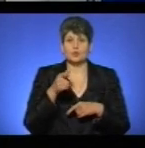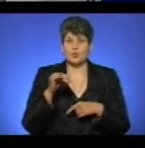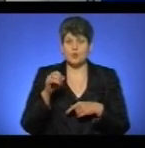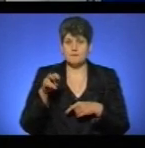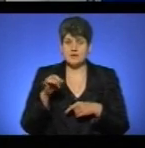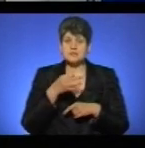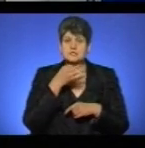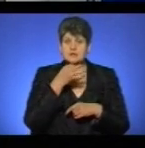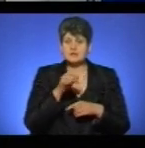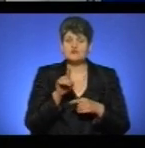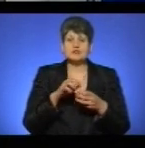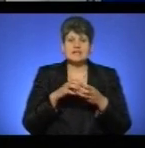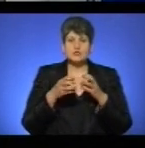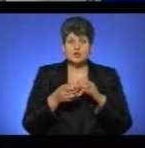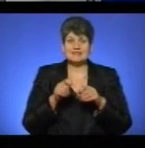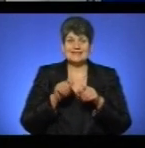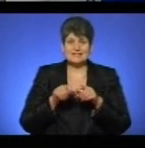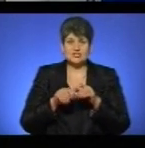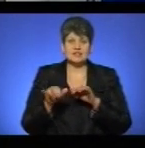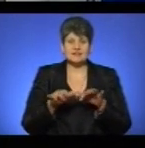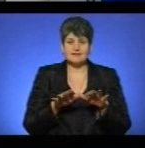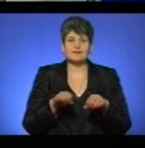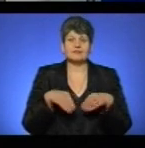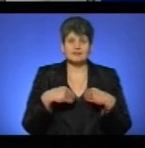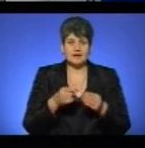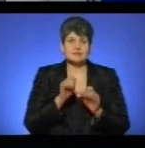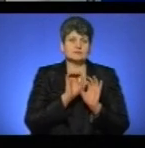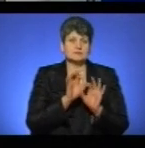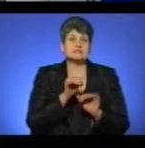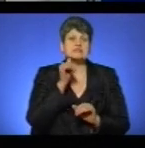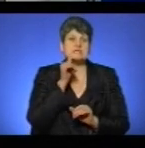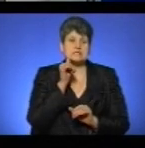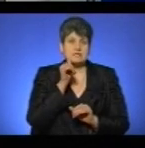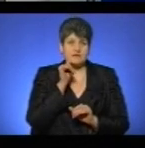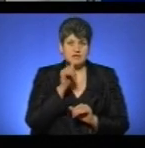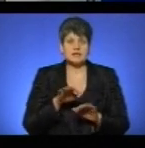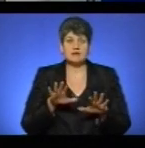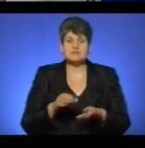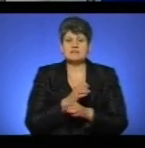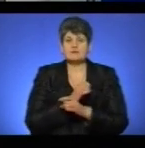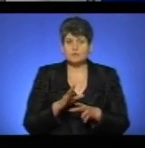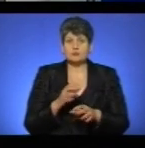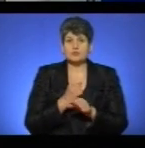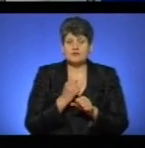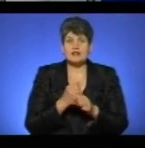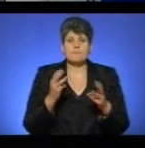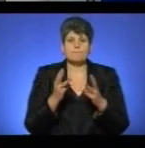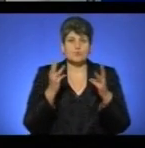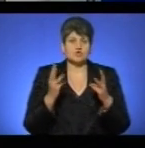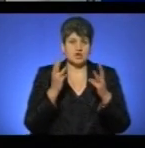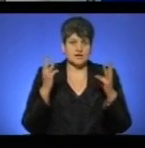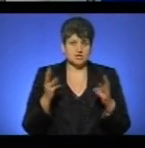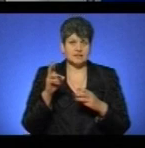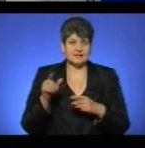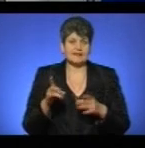кореспондентові, що за результатами слідчих дій дасть коментар завтра. На місці вибуху також працювали пожежники управління Державної служби